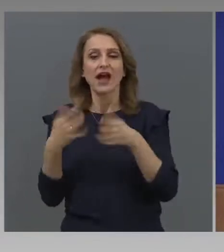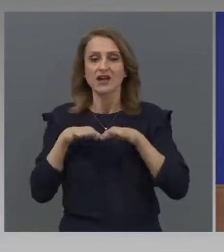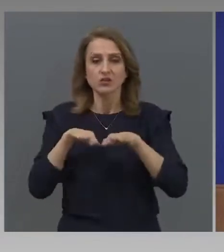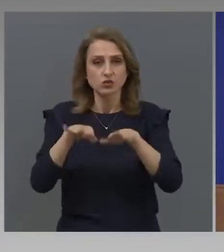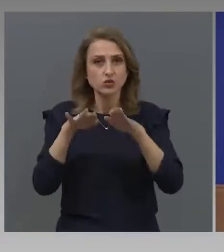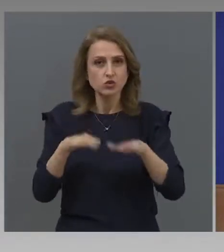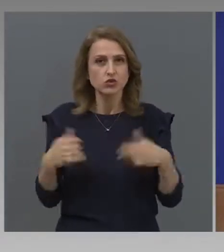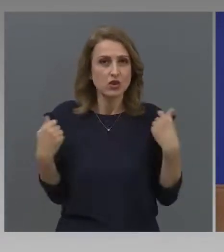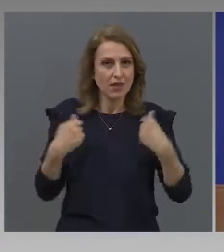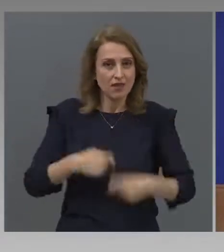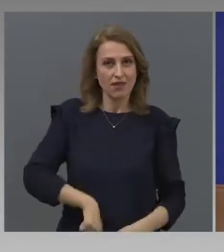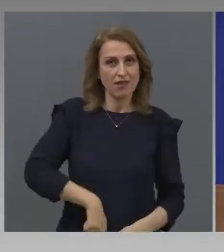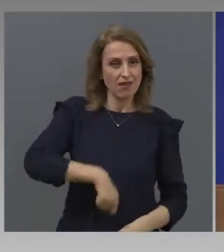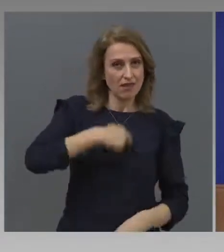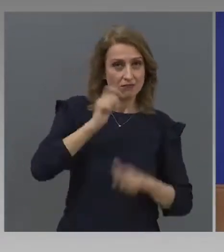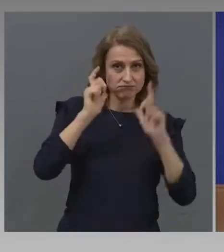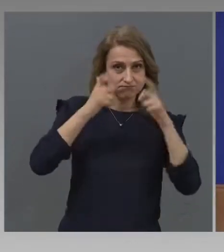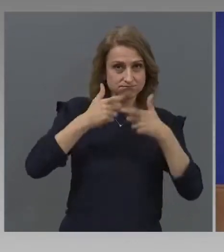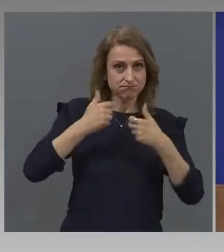После намерихме